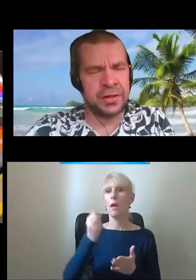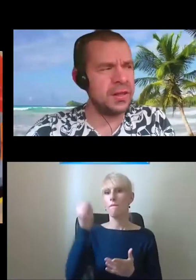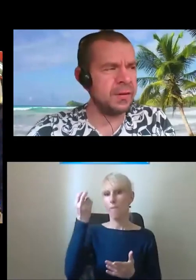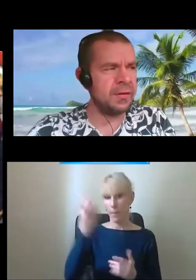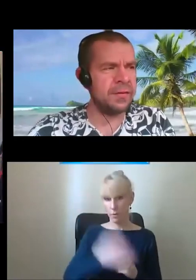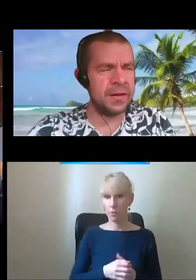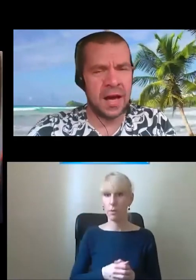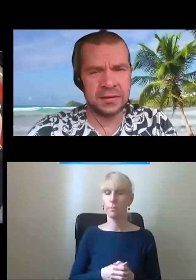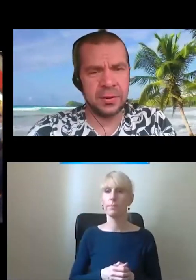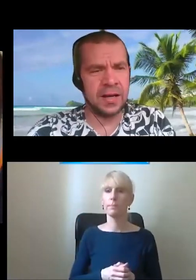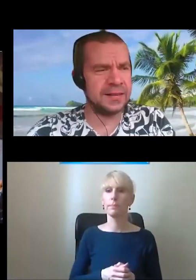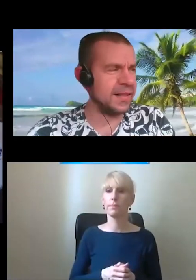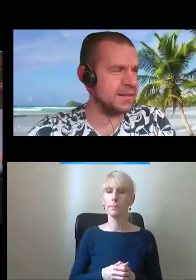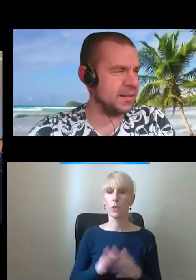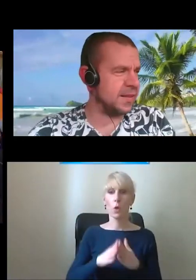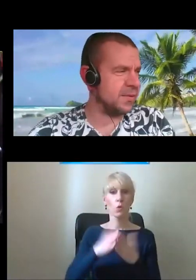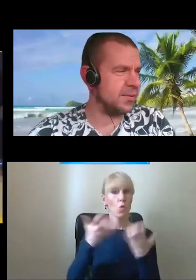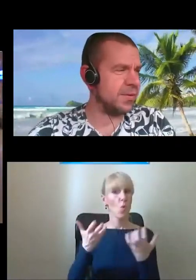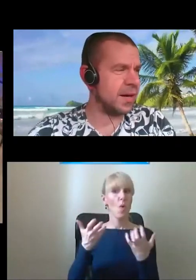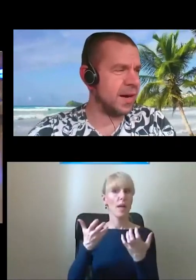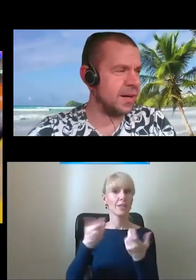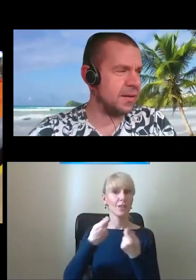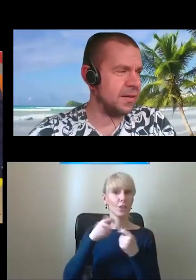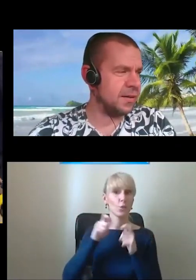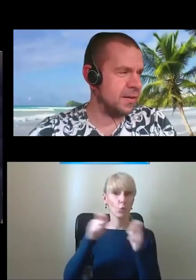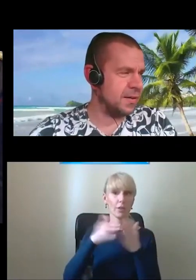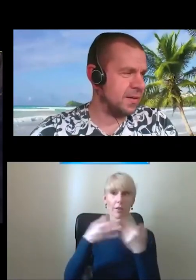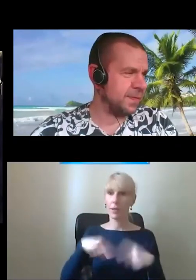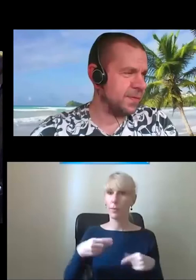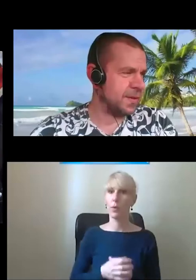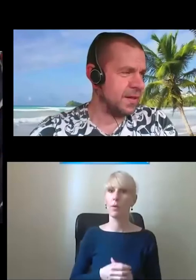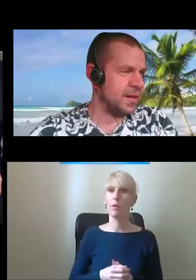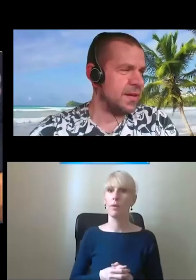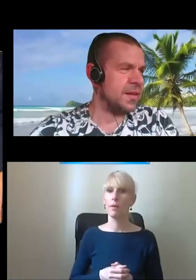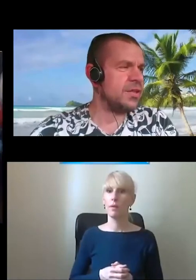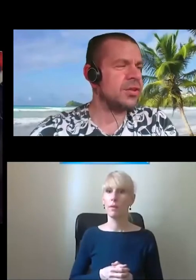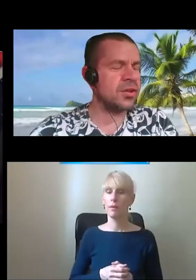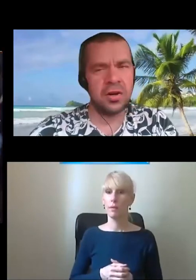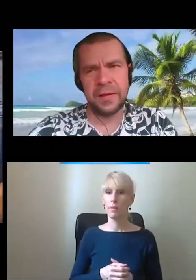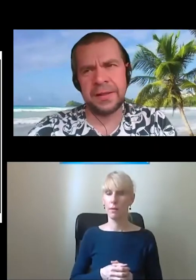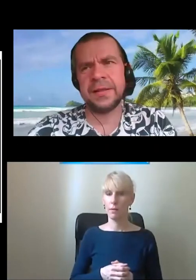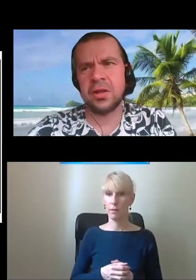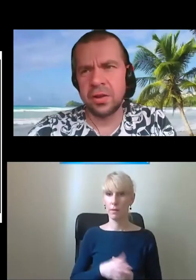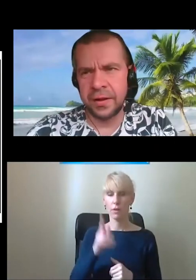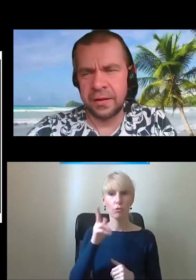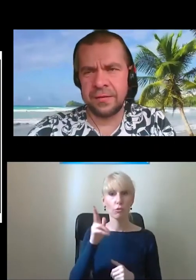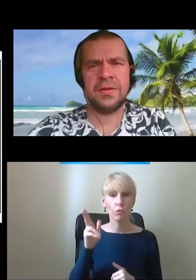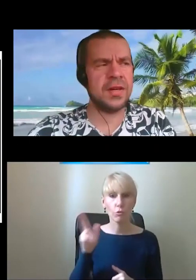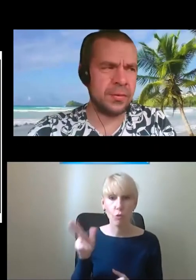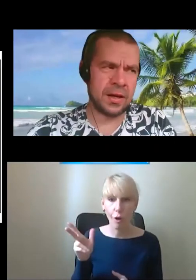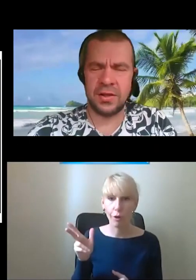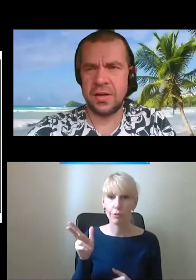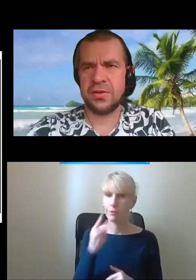chęć wyjazdu, ale teraz uwaga. Ja się nie wepchnę. na czymś... Jeśli ktokolwiek kiedykolwiek